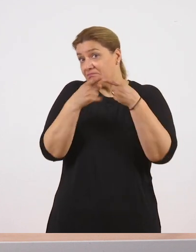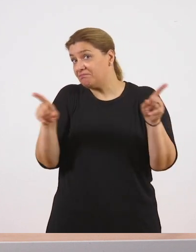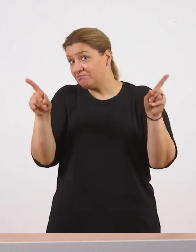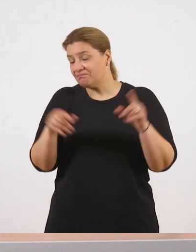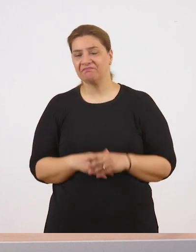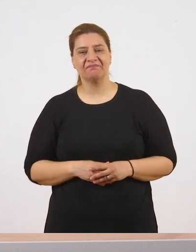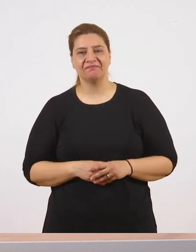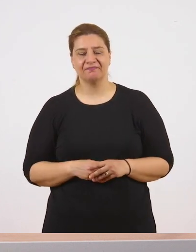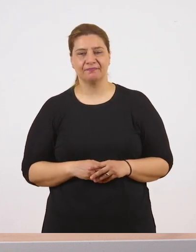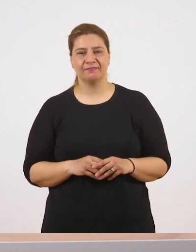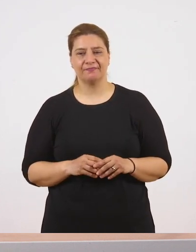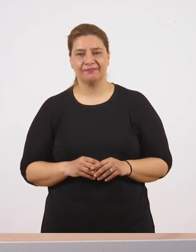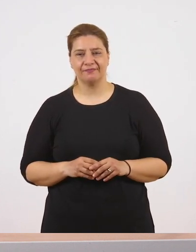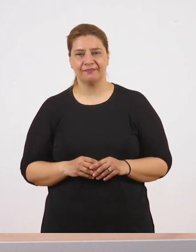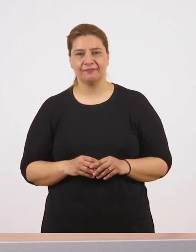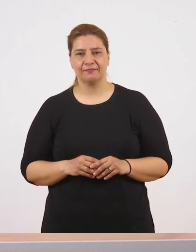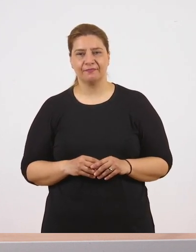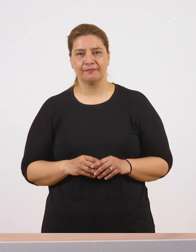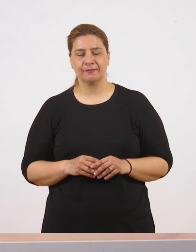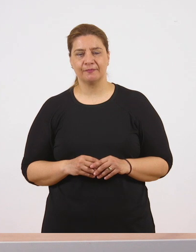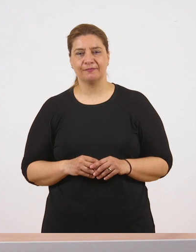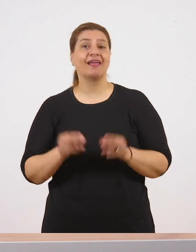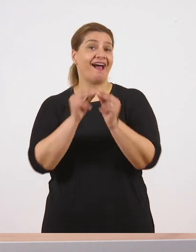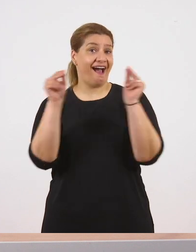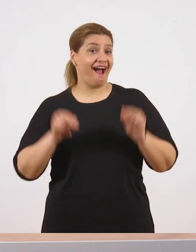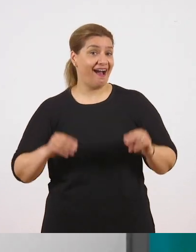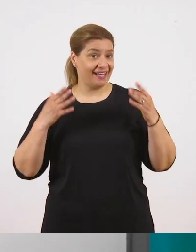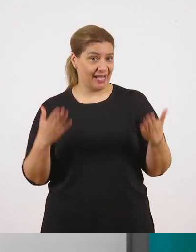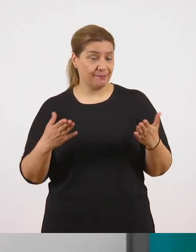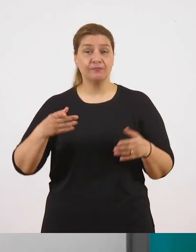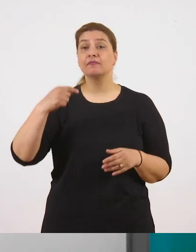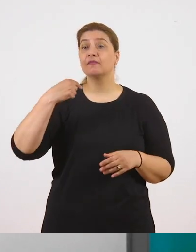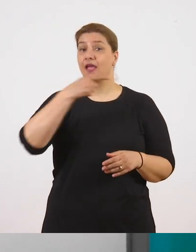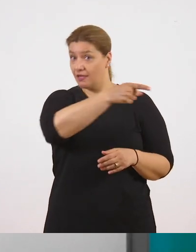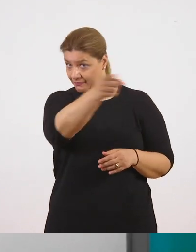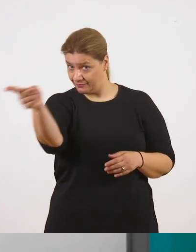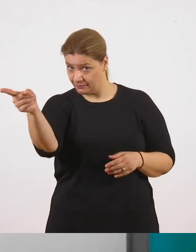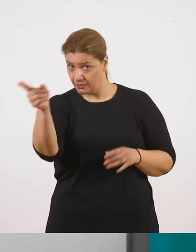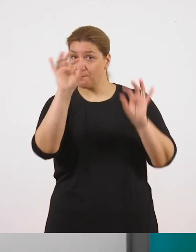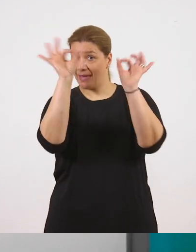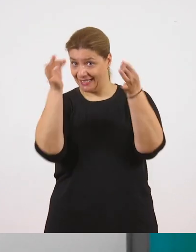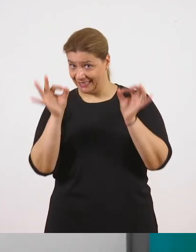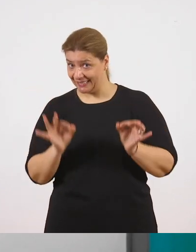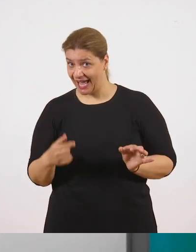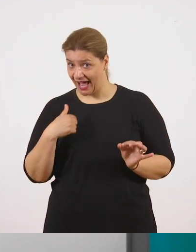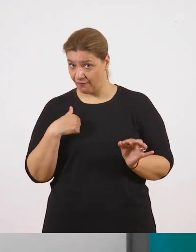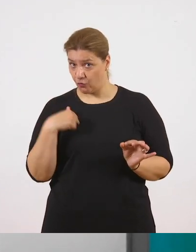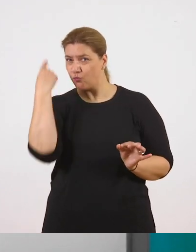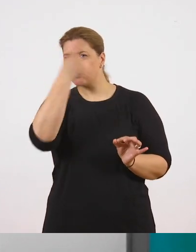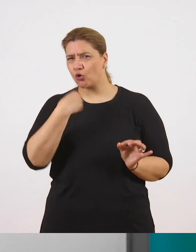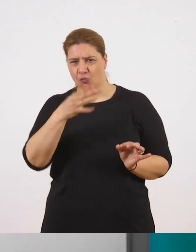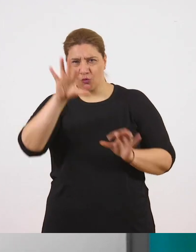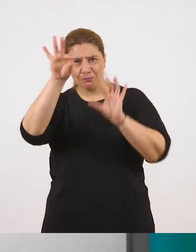Άρα λοιπόν, όταν και εμείς περιγράφουμε το δικό μας